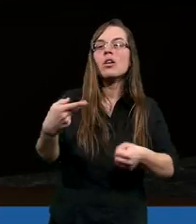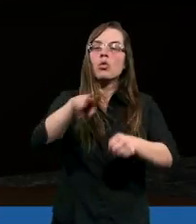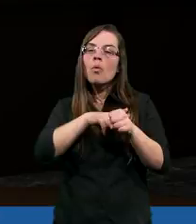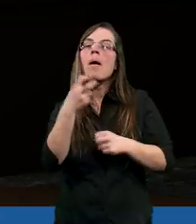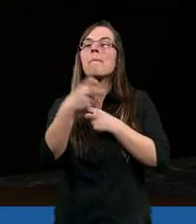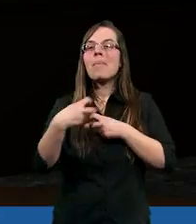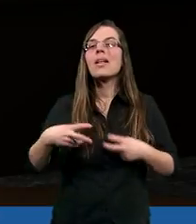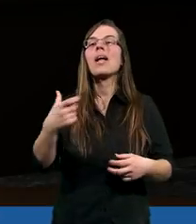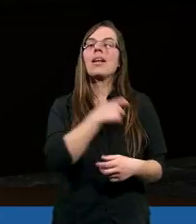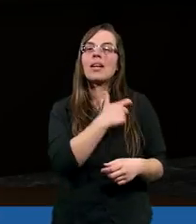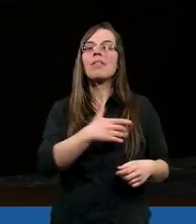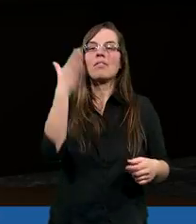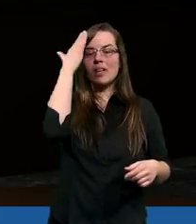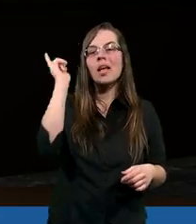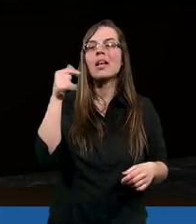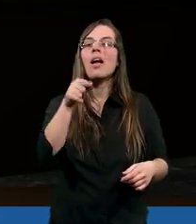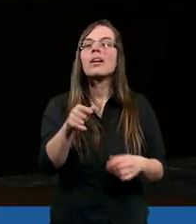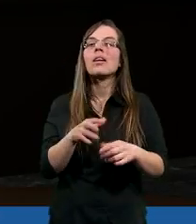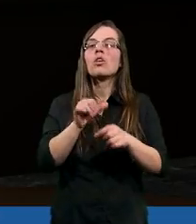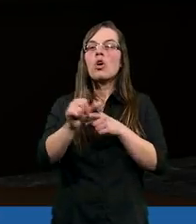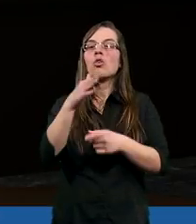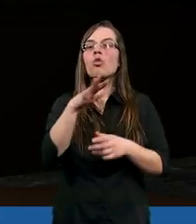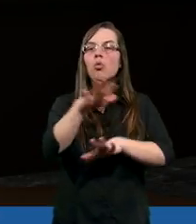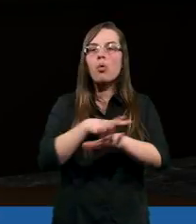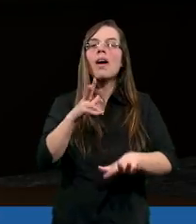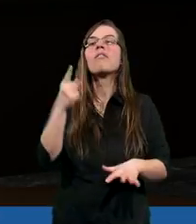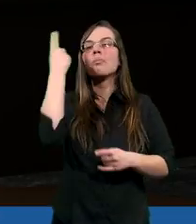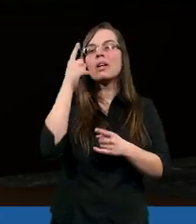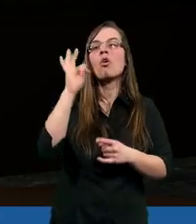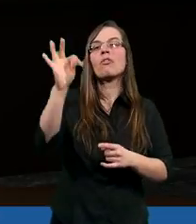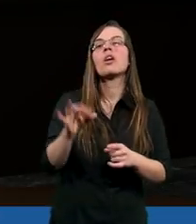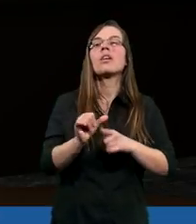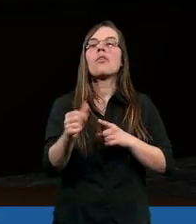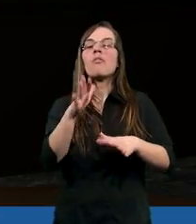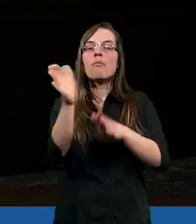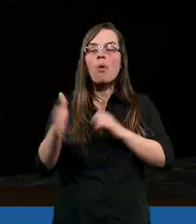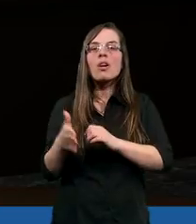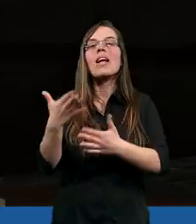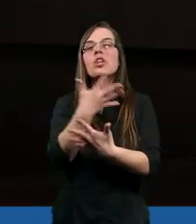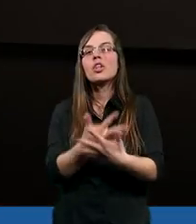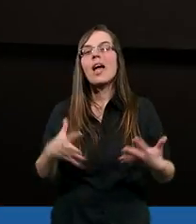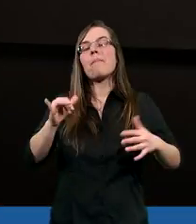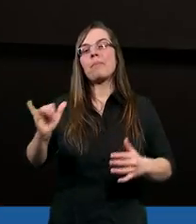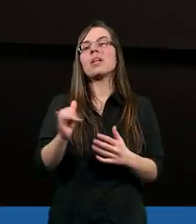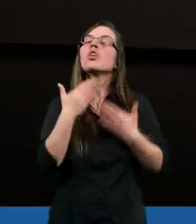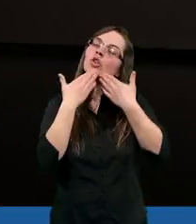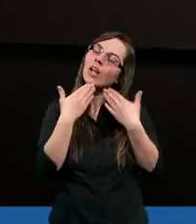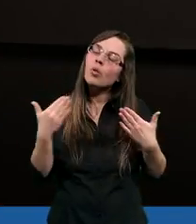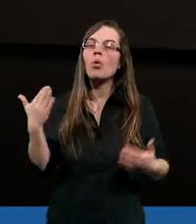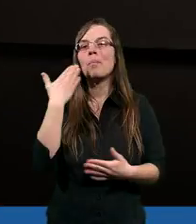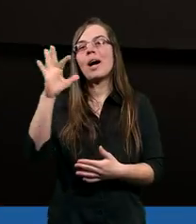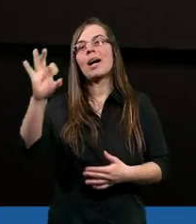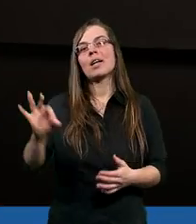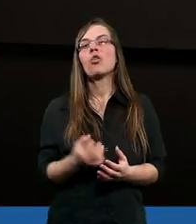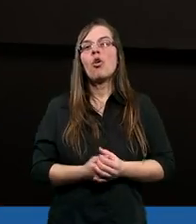który bada serca, wie jaki jest zamysł Ducha, bo zgodnie z myślą Bożą wstawia się za świętymi. Dziękuję bardzo.